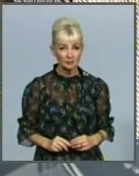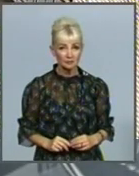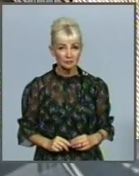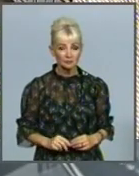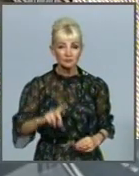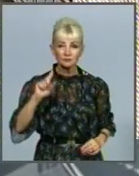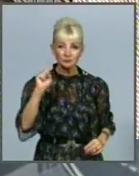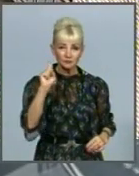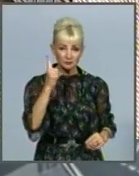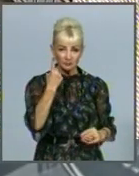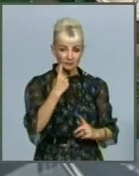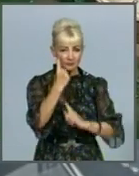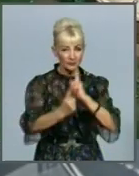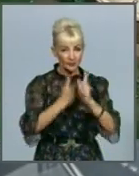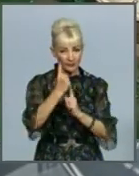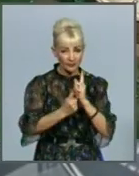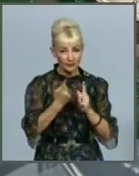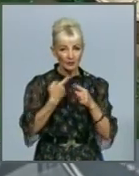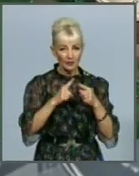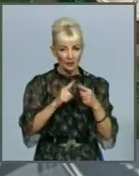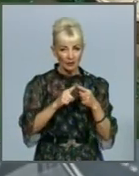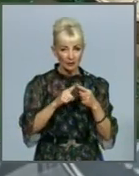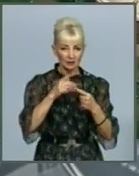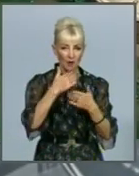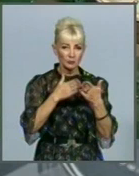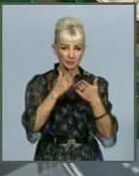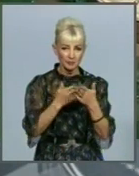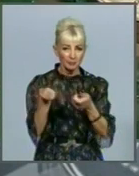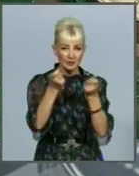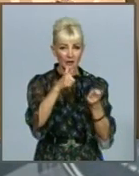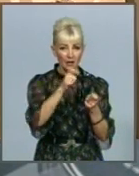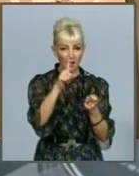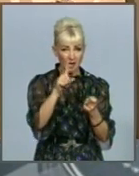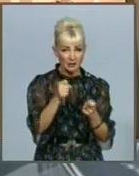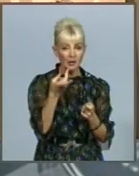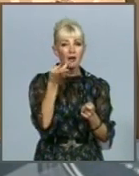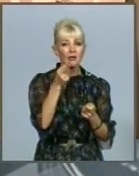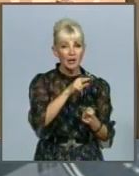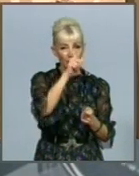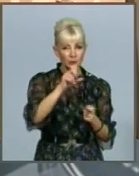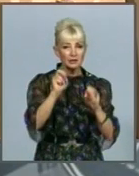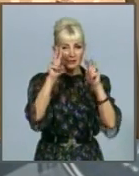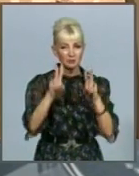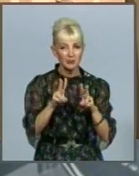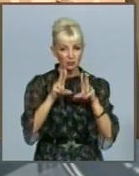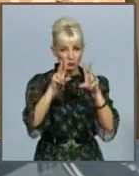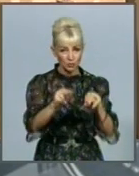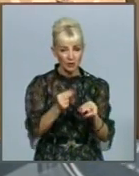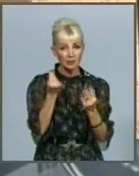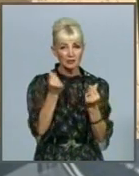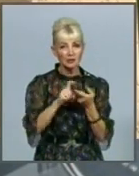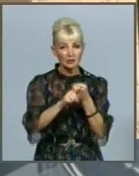Перша суттєва зміна пов'язана з відмінною поставок газу для населення за спецобов'язаннями. Ціна залежатиме від